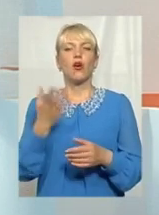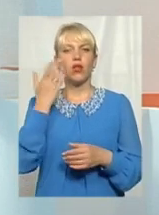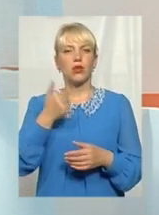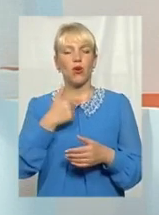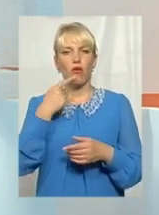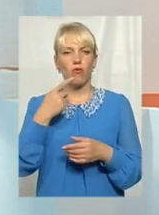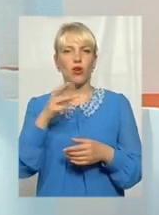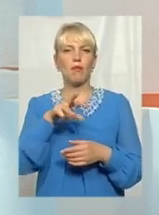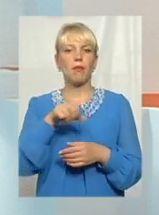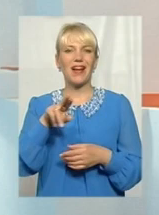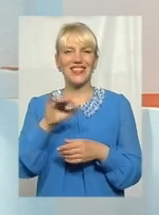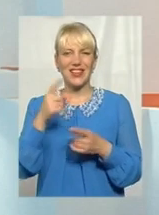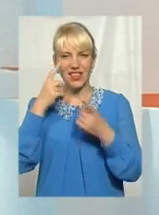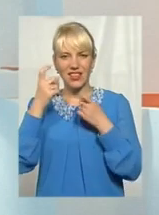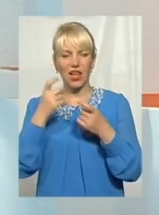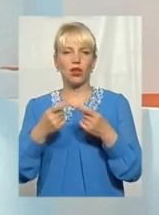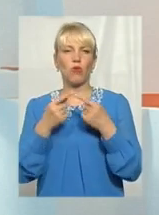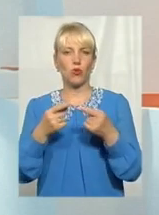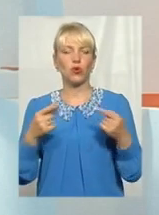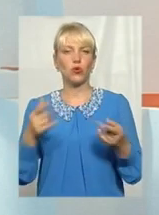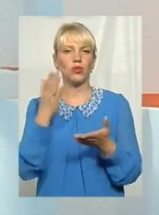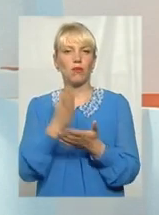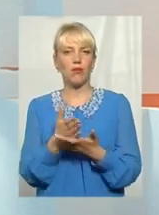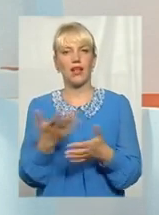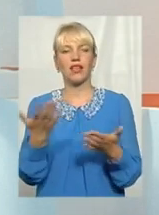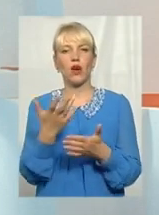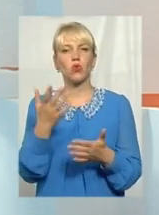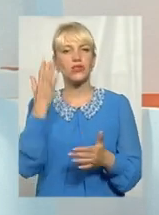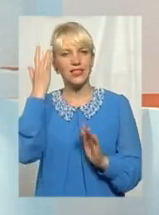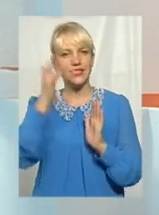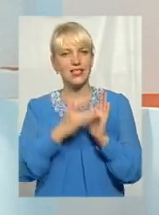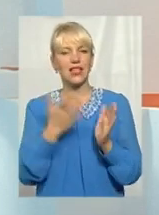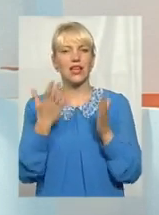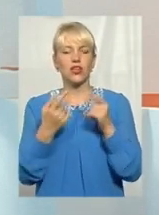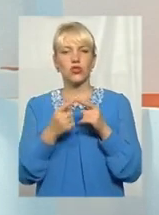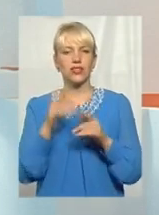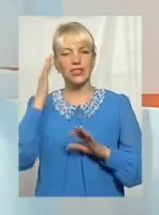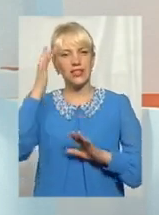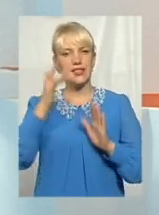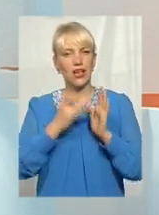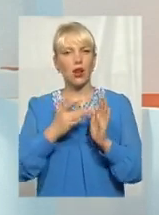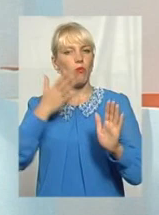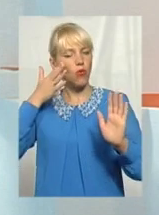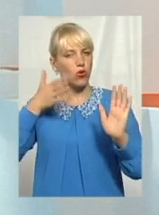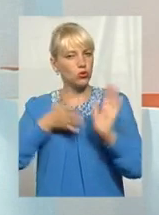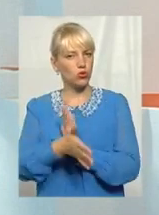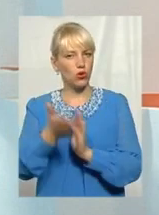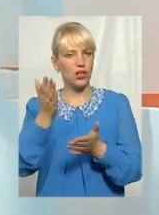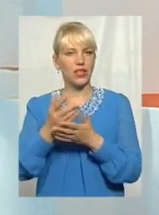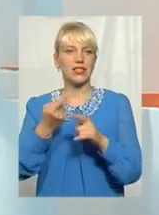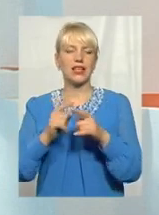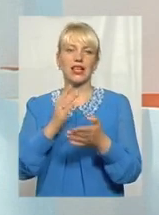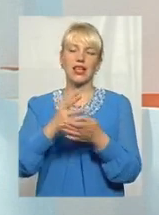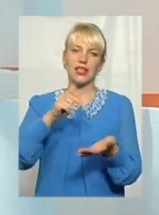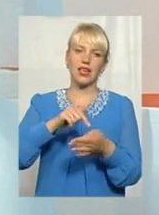розуміємо, що кожен медійний продукт має, на беді, якусь ціль. І якщо ця ціль прозора, то це одне явище як реакція.